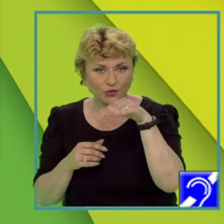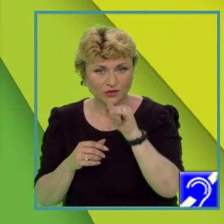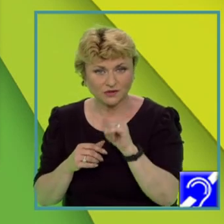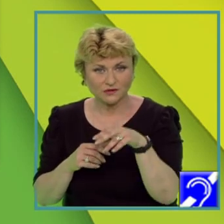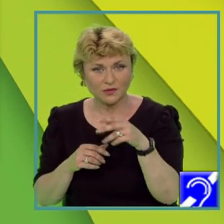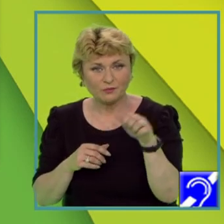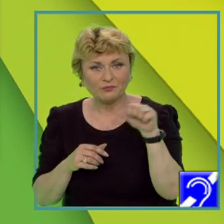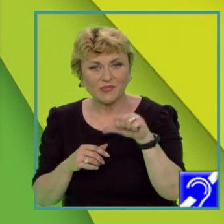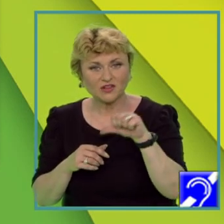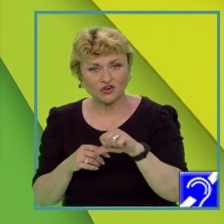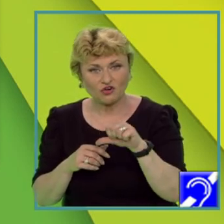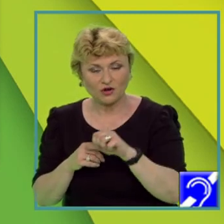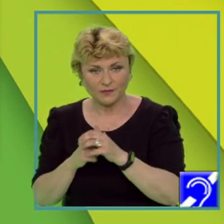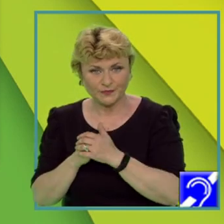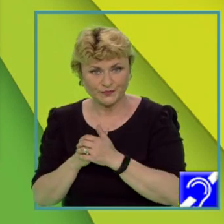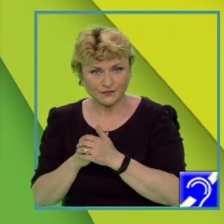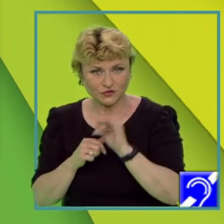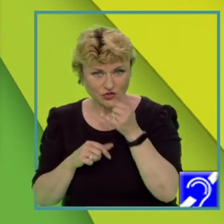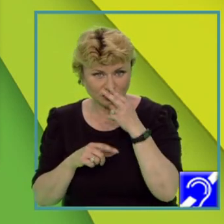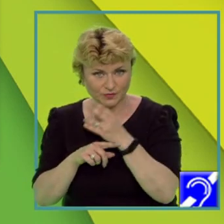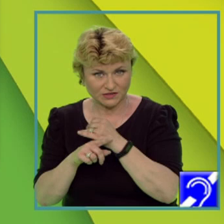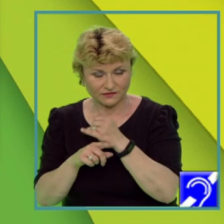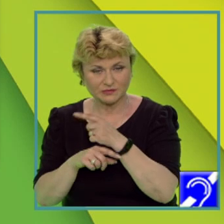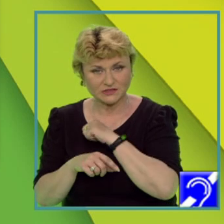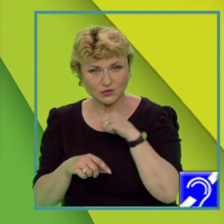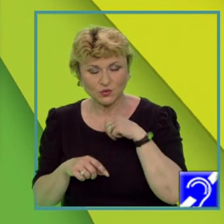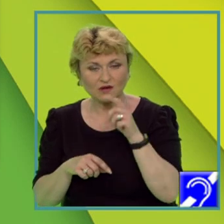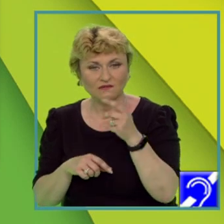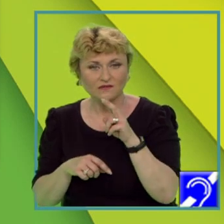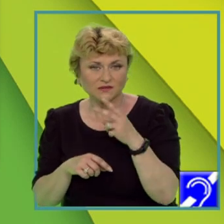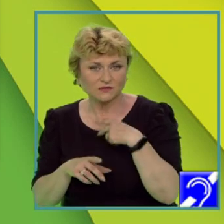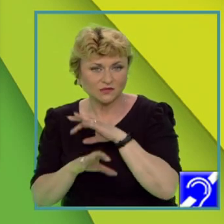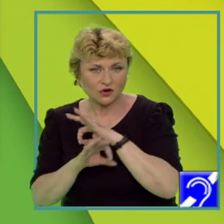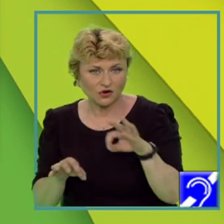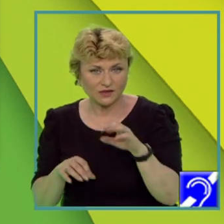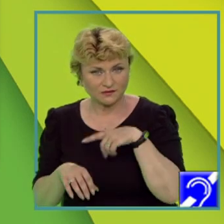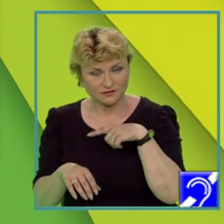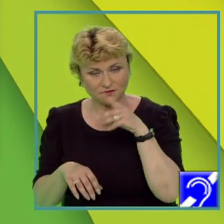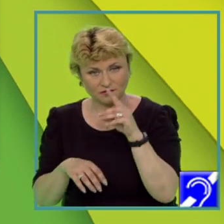Ne uităm la variantele de răspuns și observăm că singura variantă corectă este D.